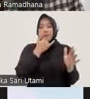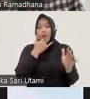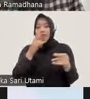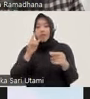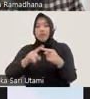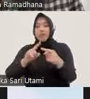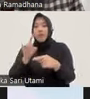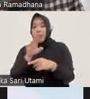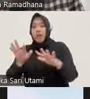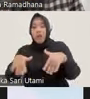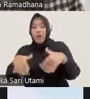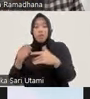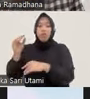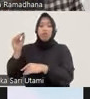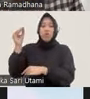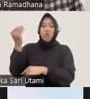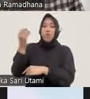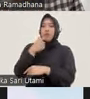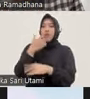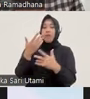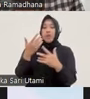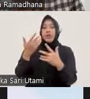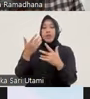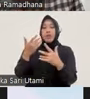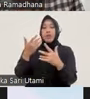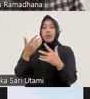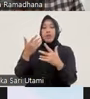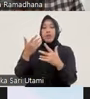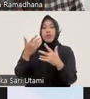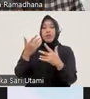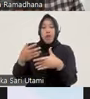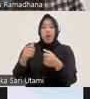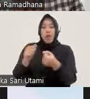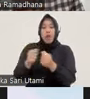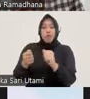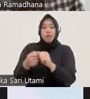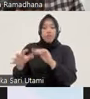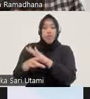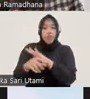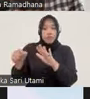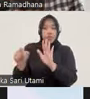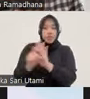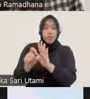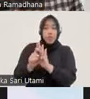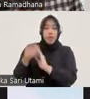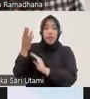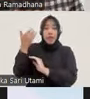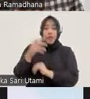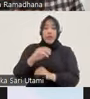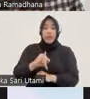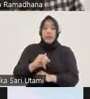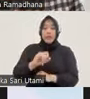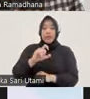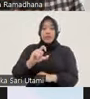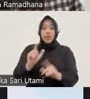atau atasannya dalam konteks tindak pidana korupsi. Saya ambil contoh konkret, teman-teman, karena kemarin juga ICW salah satu yang